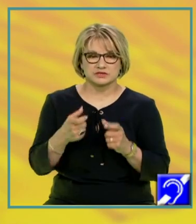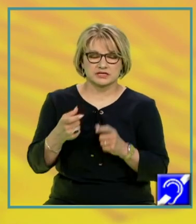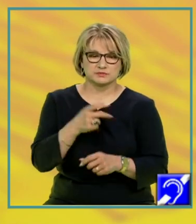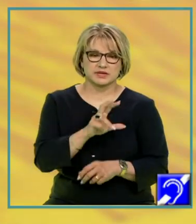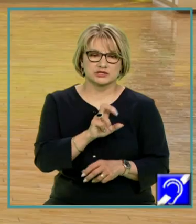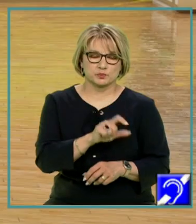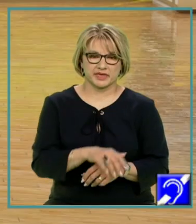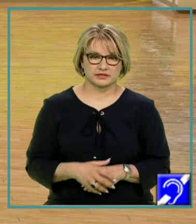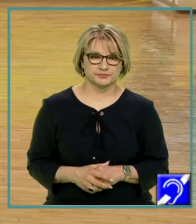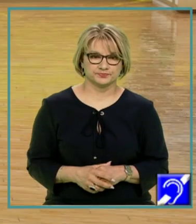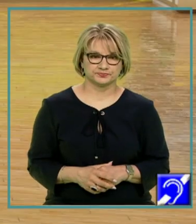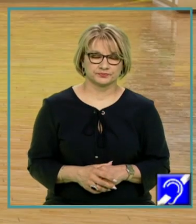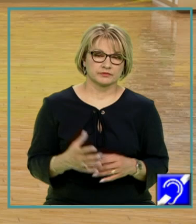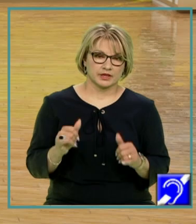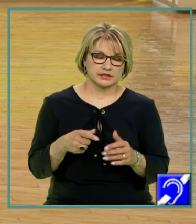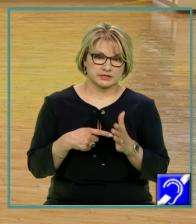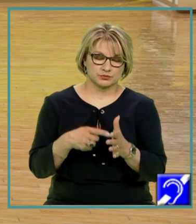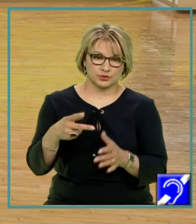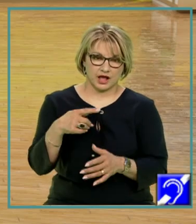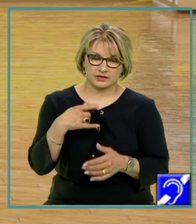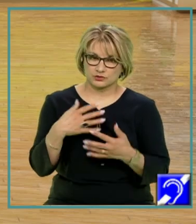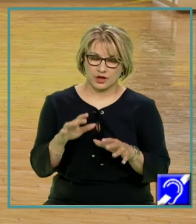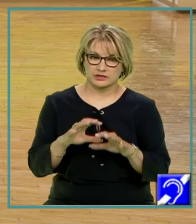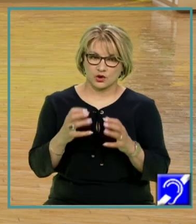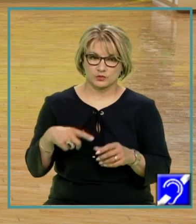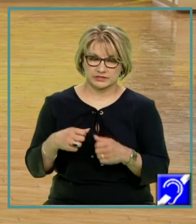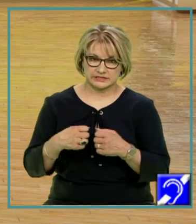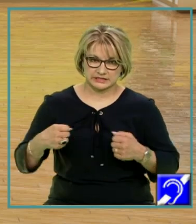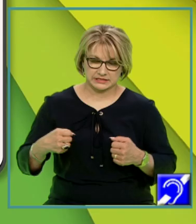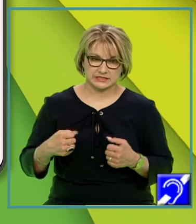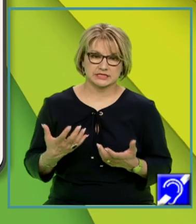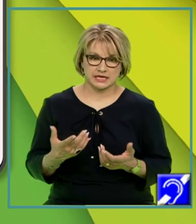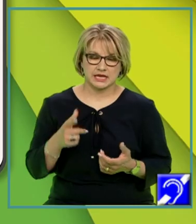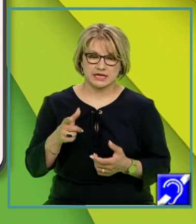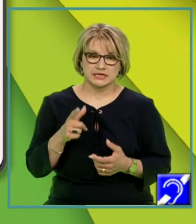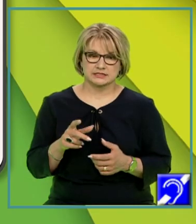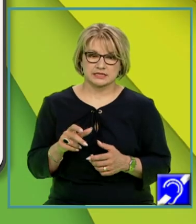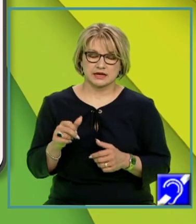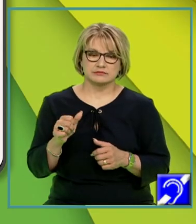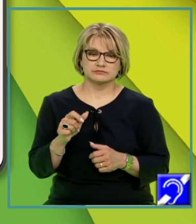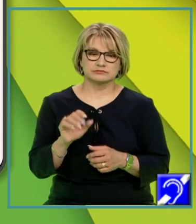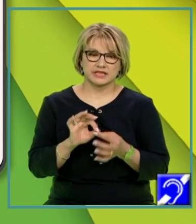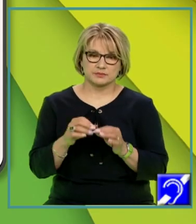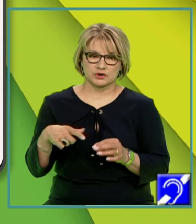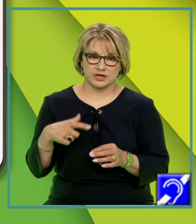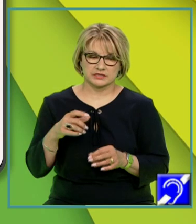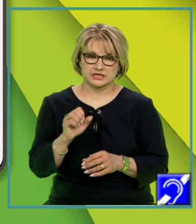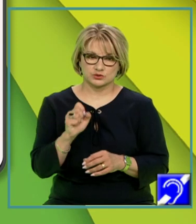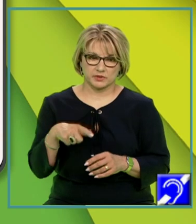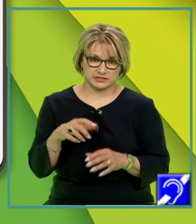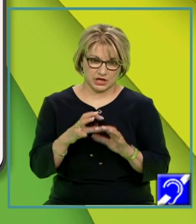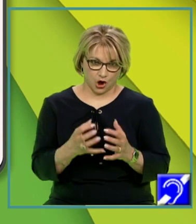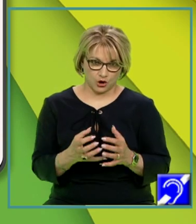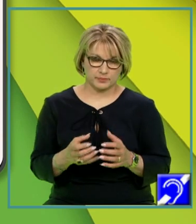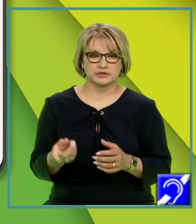Astfel încât, în exemplul lui Kant, în toate corpurile sunt întinse, termenul care joacă rolul de subiect logic este termenul corp,